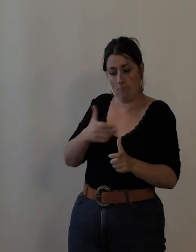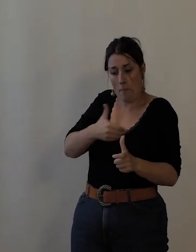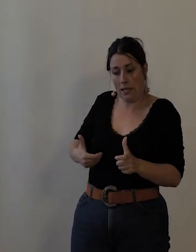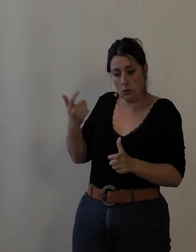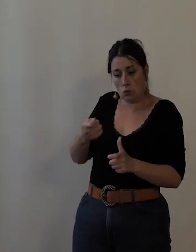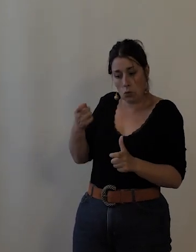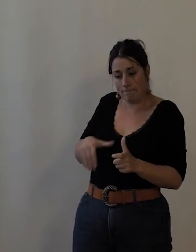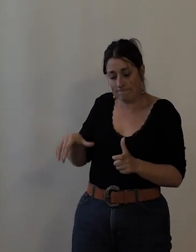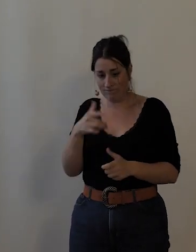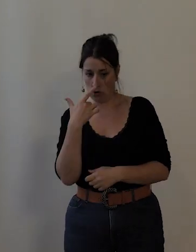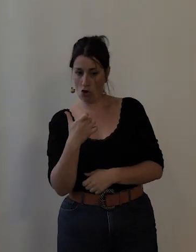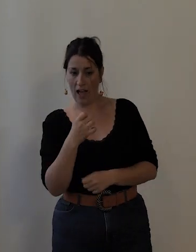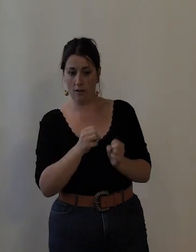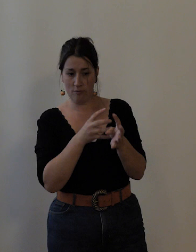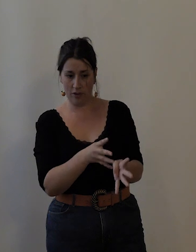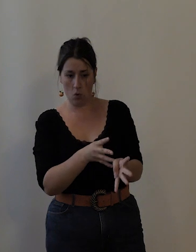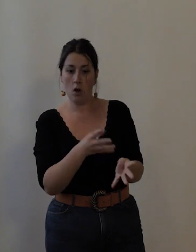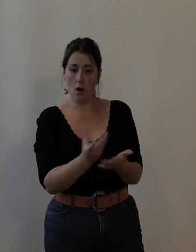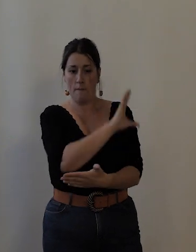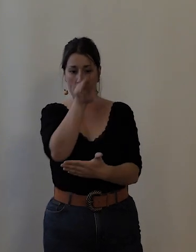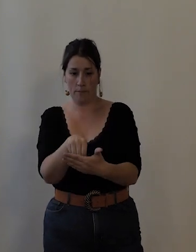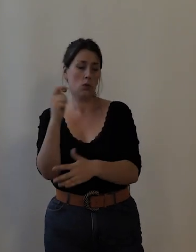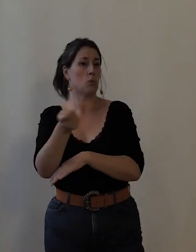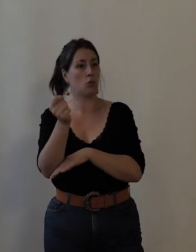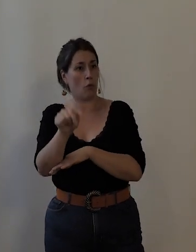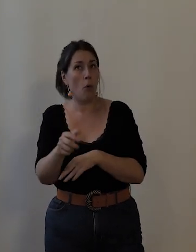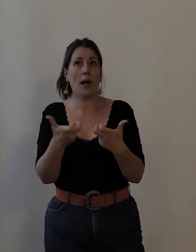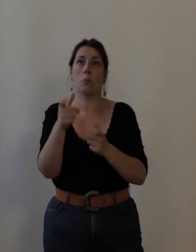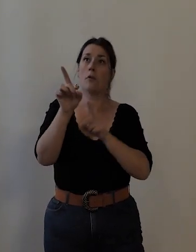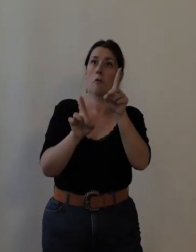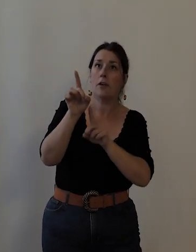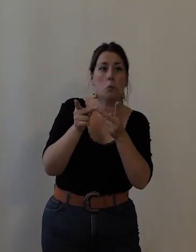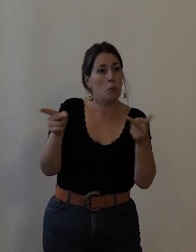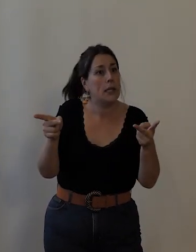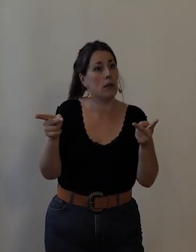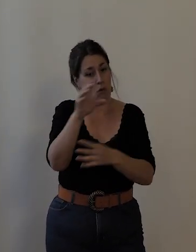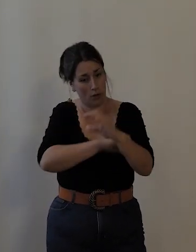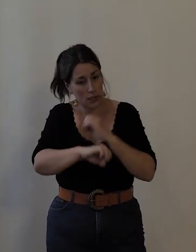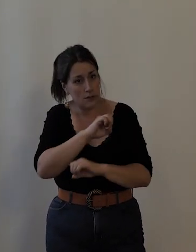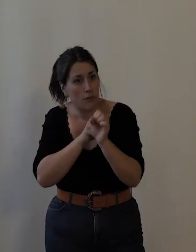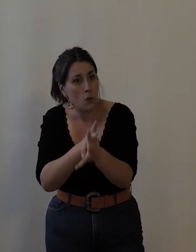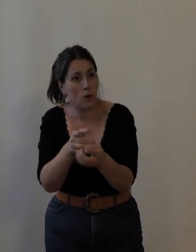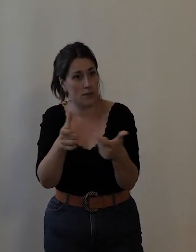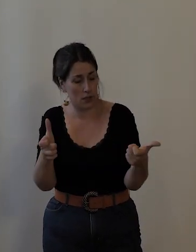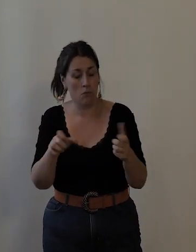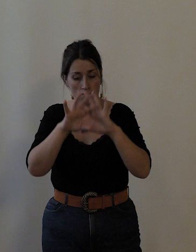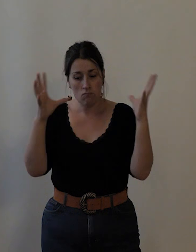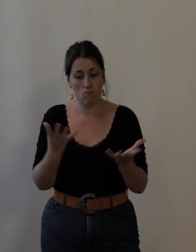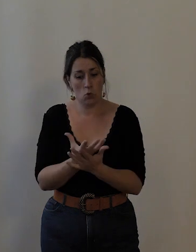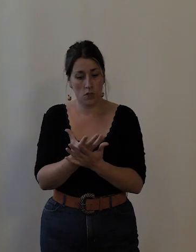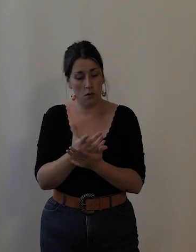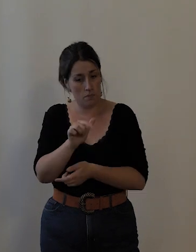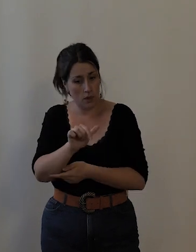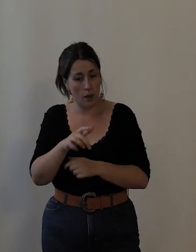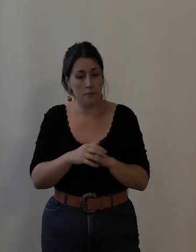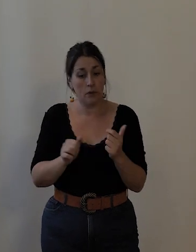la pratique du vélo à travers des épreuves dans les fêtes publiques. Et le vélo, le cyclisme, les épreuves